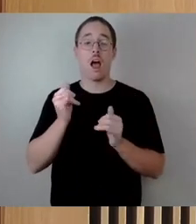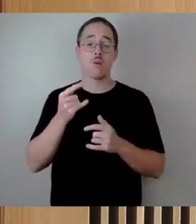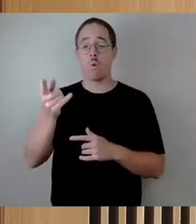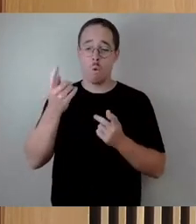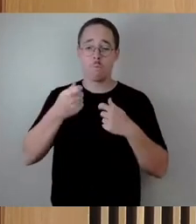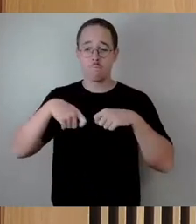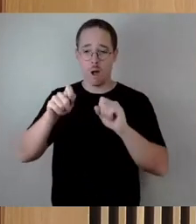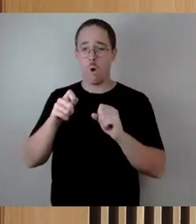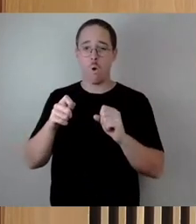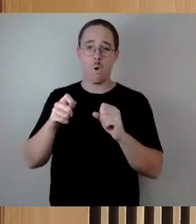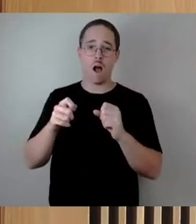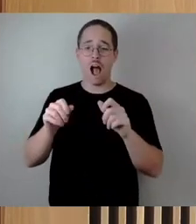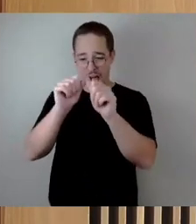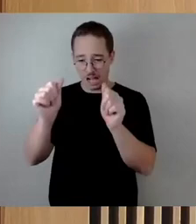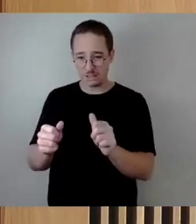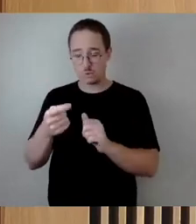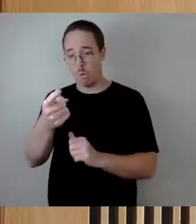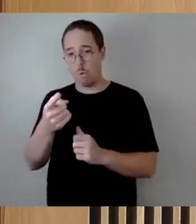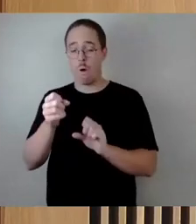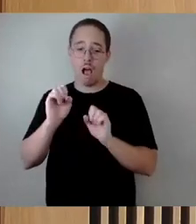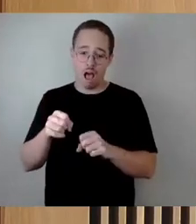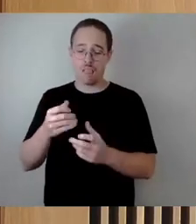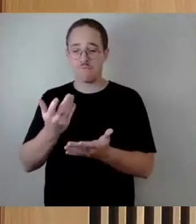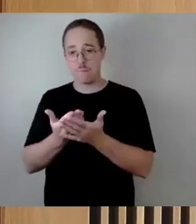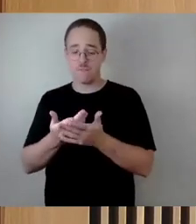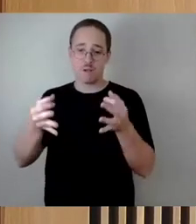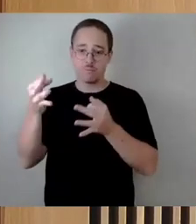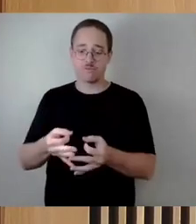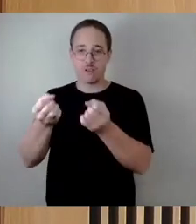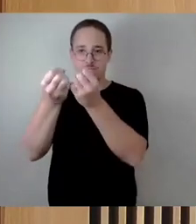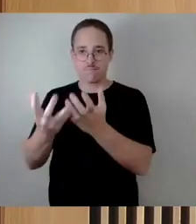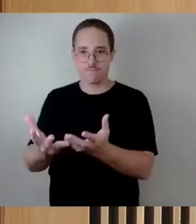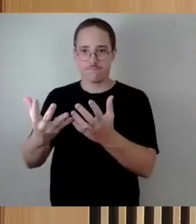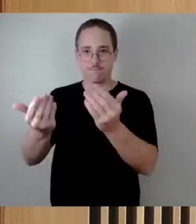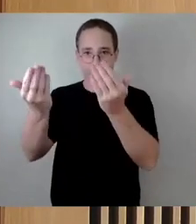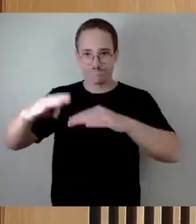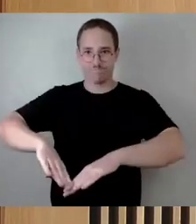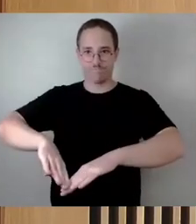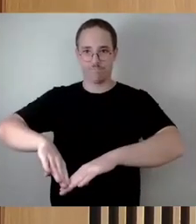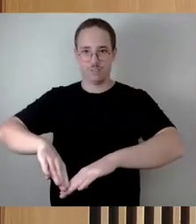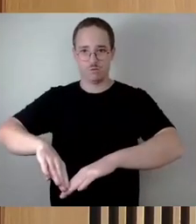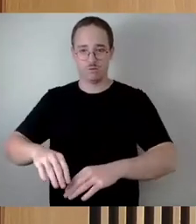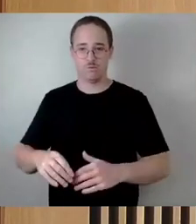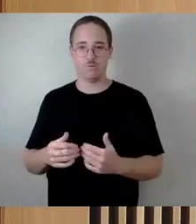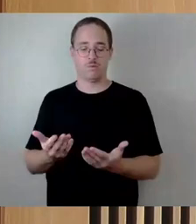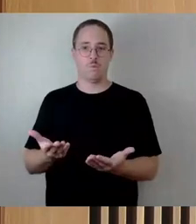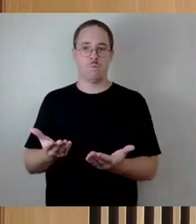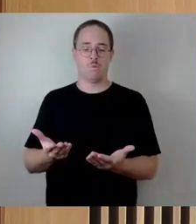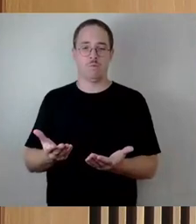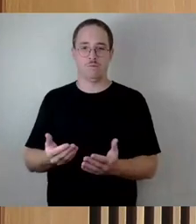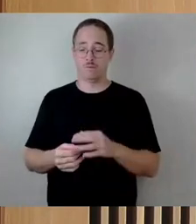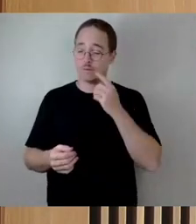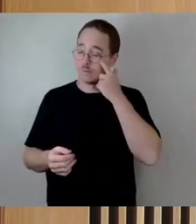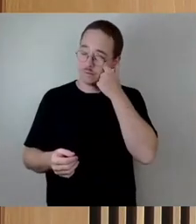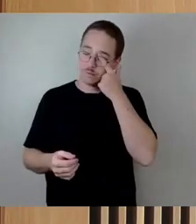ist, zum Einsturz führen. In dieser Fall wurde nie diskutiert, da gab es nie eine Warnung von jemandem oder so, weil da hätte man ja ganz anders handeln müssen, wenn